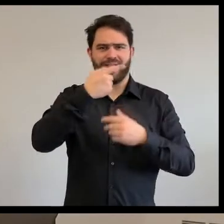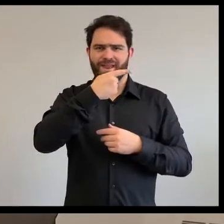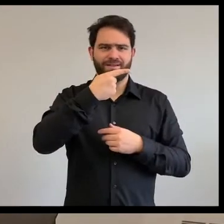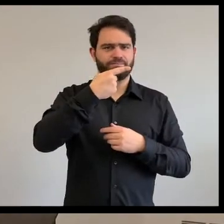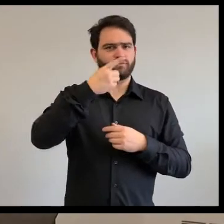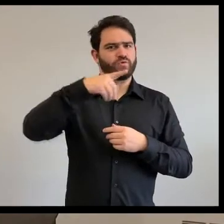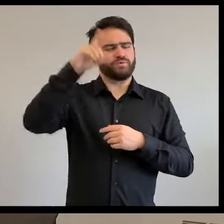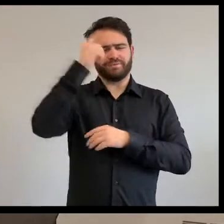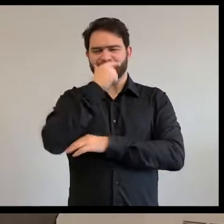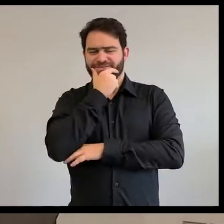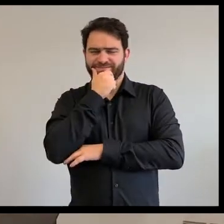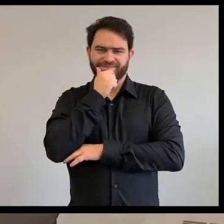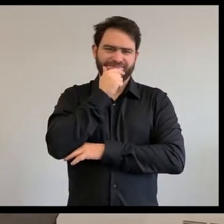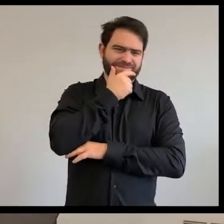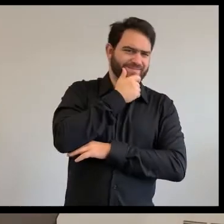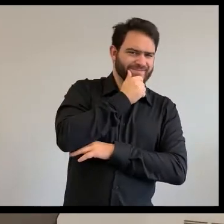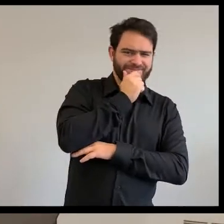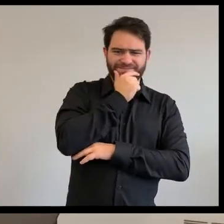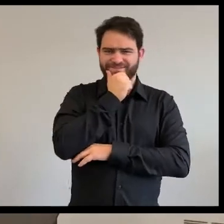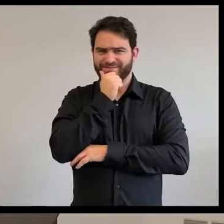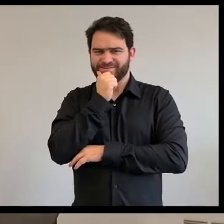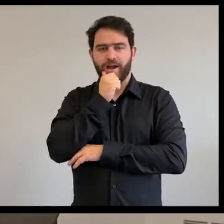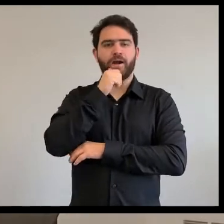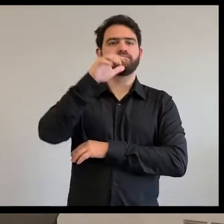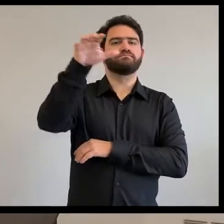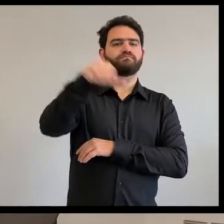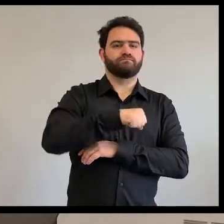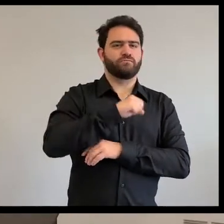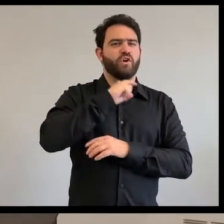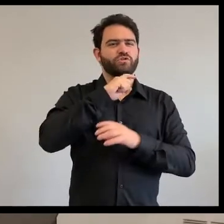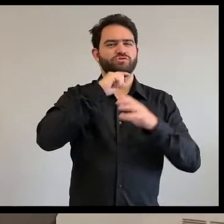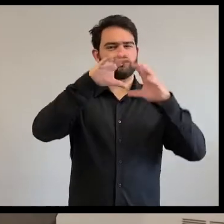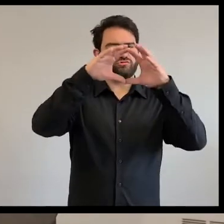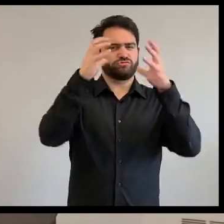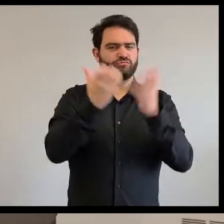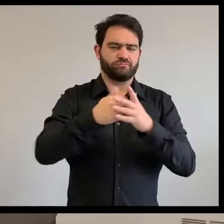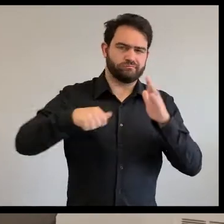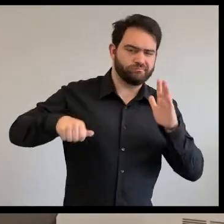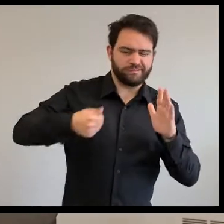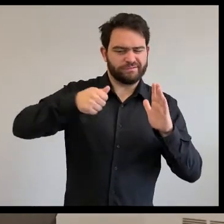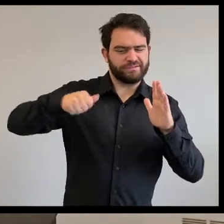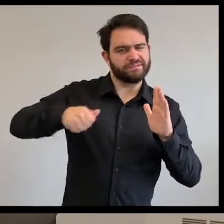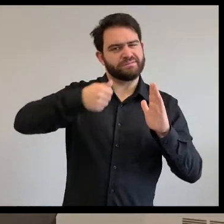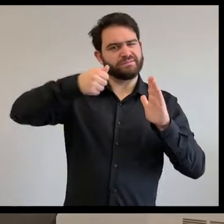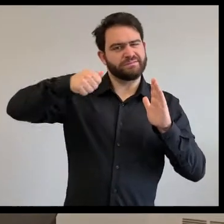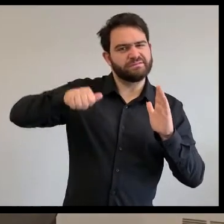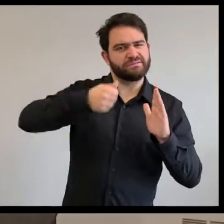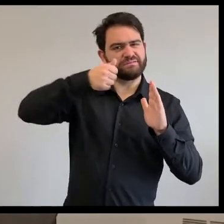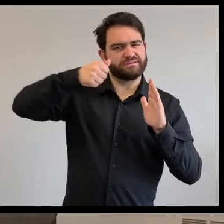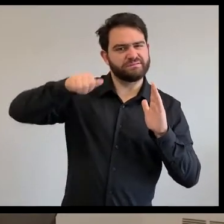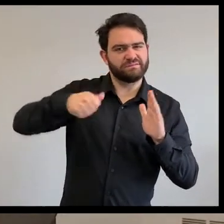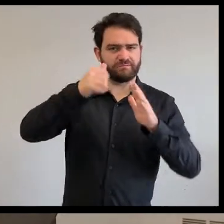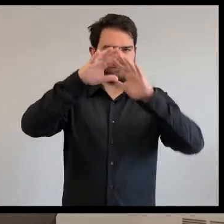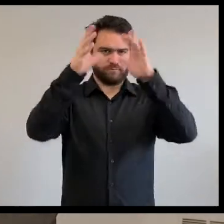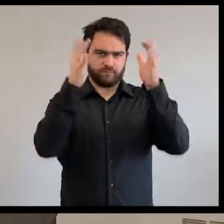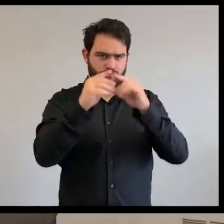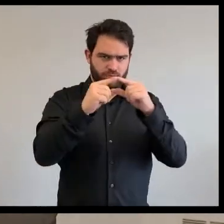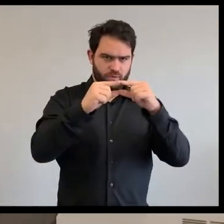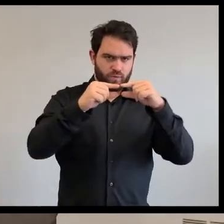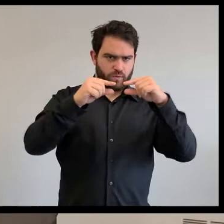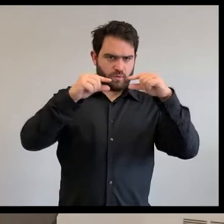commencé à l'esculpter. Et les dieux, ils ont pris la pierre et ils ont donné une forme d'une flèche.